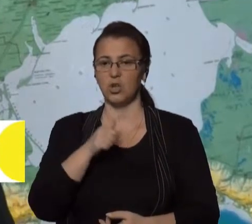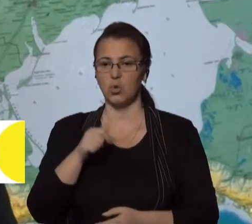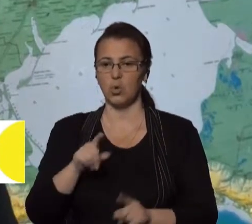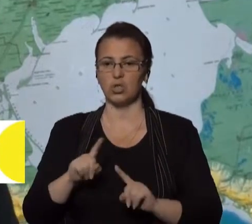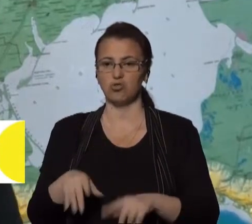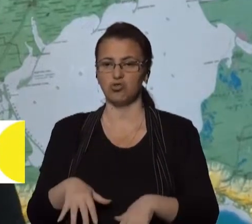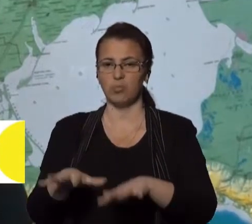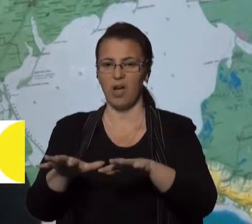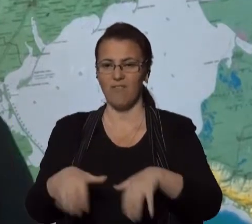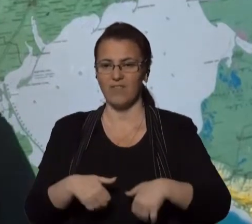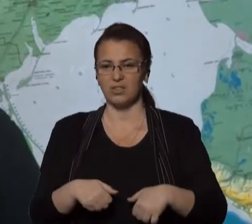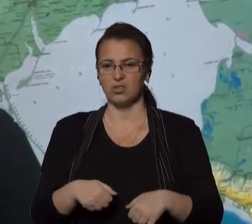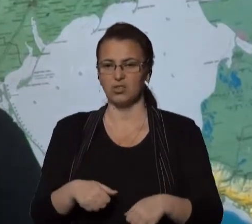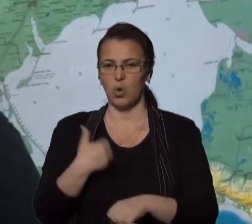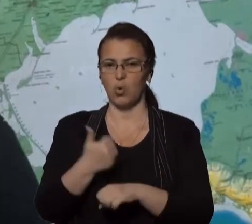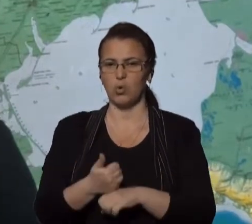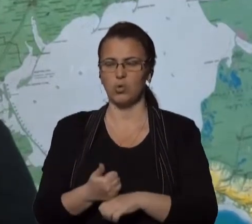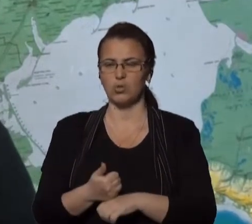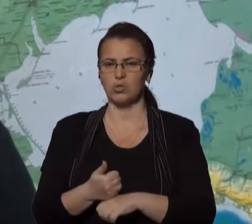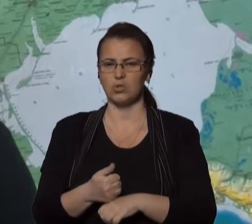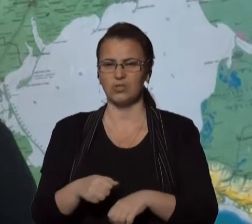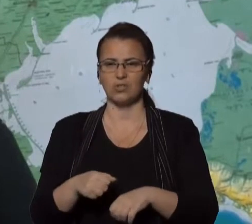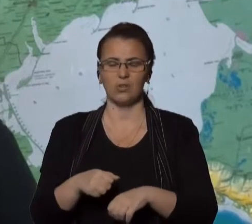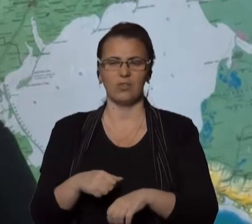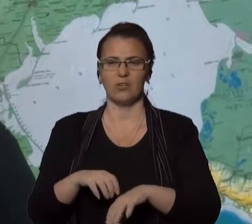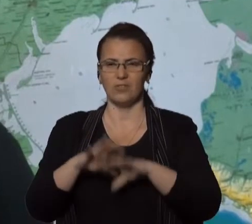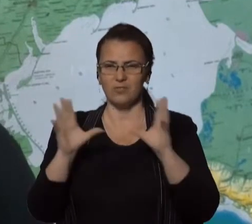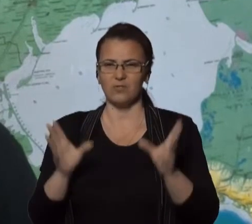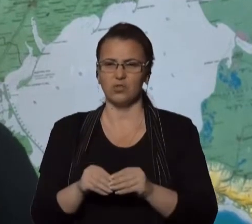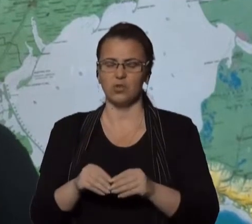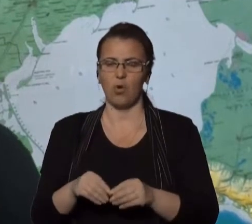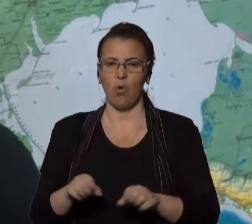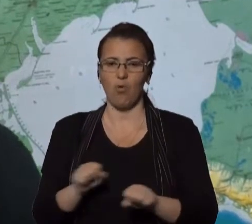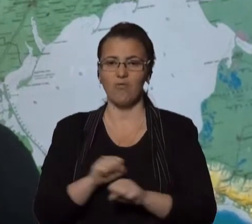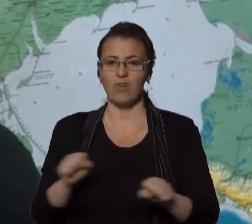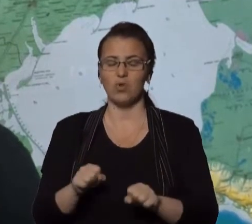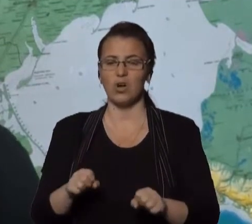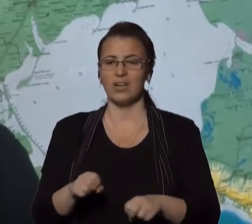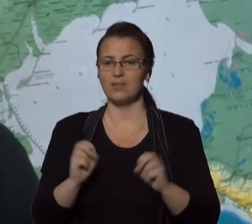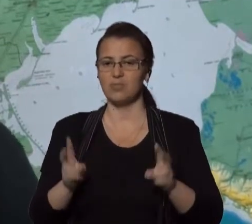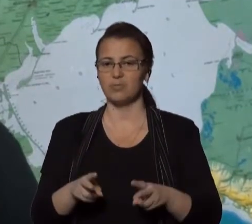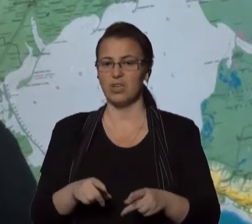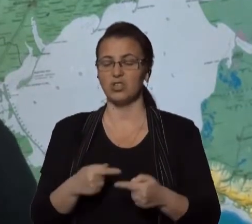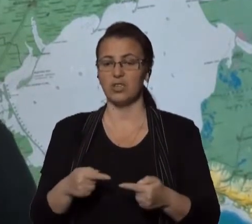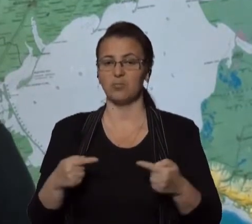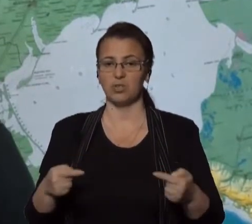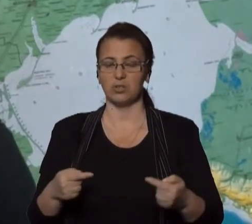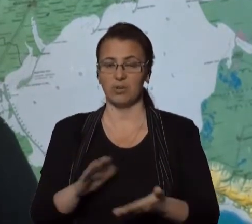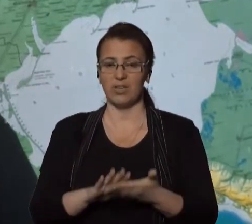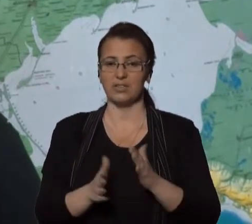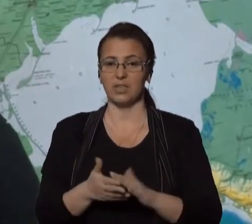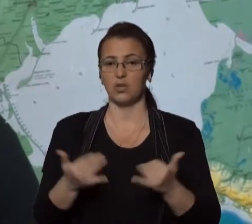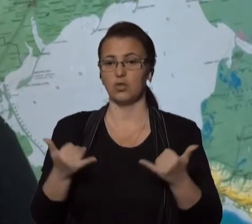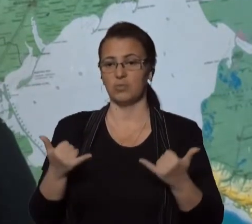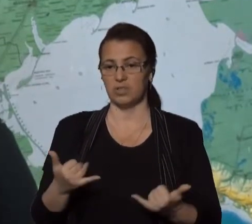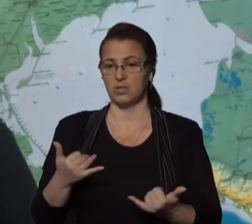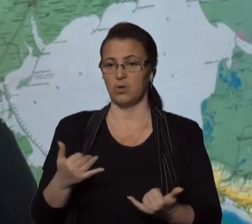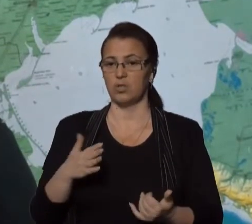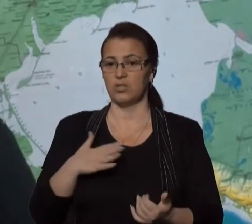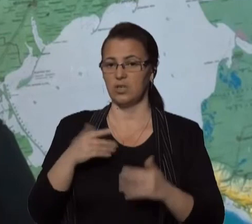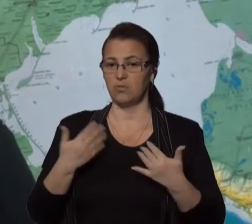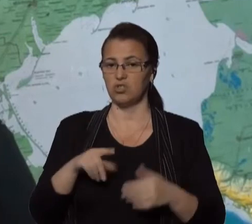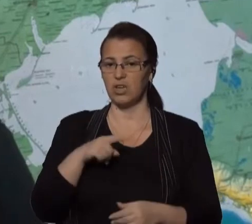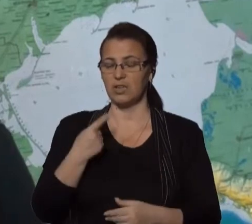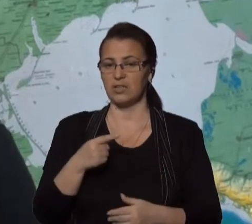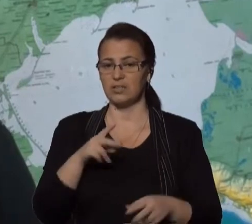вилучити основну масу вибухонебезпечних предметів. Станом на сьогодні, як вже казав, ми